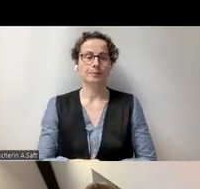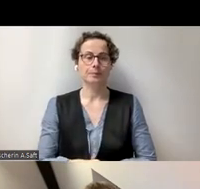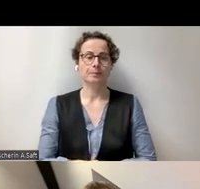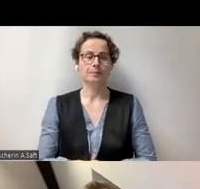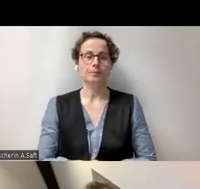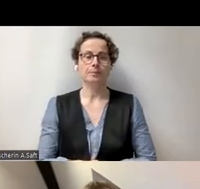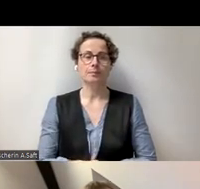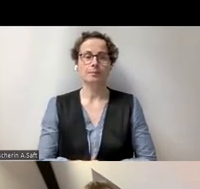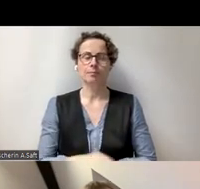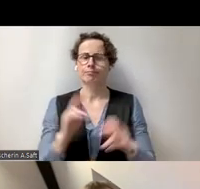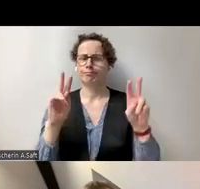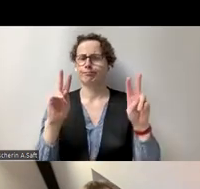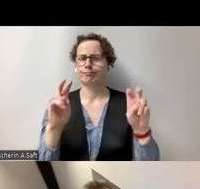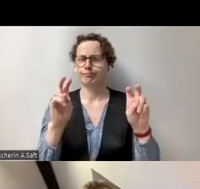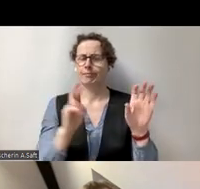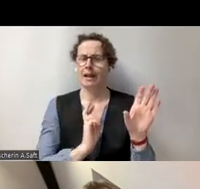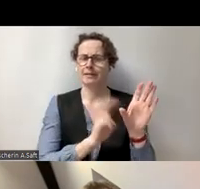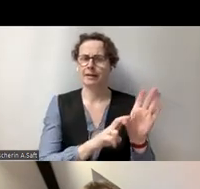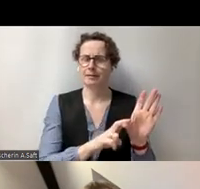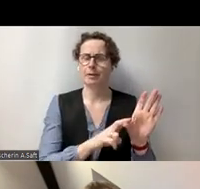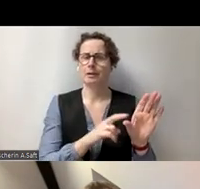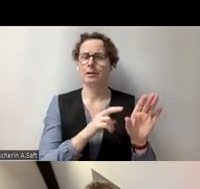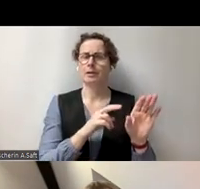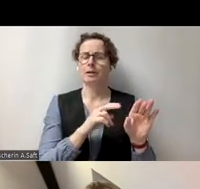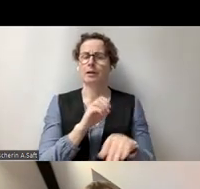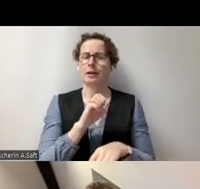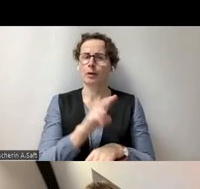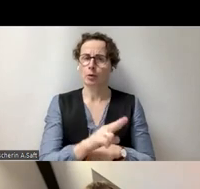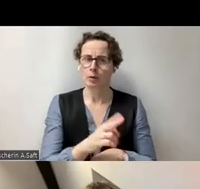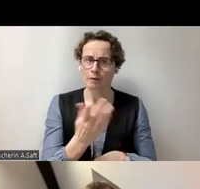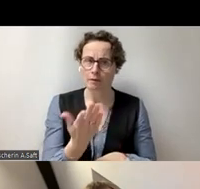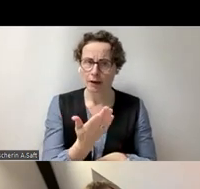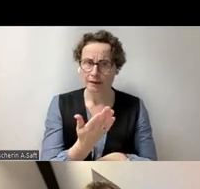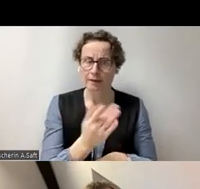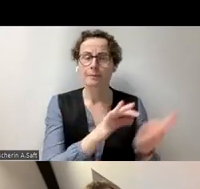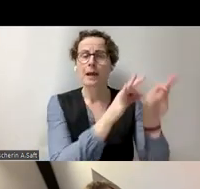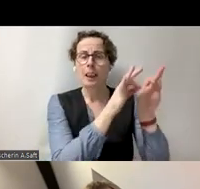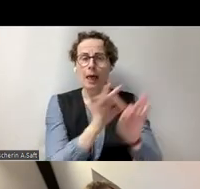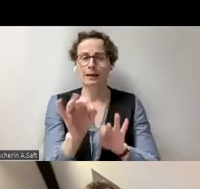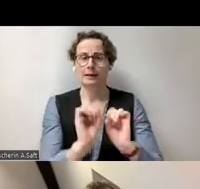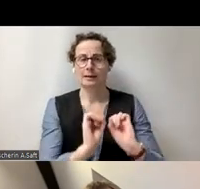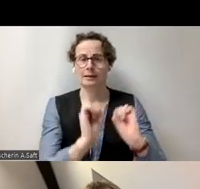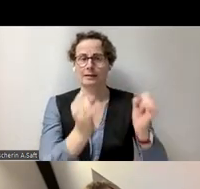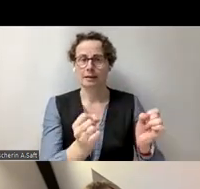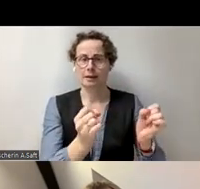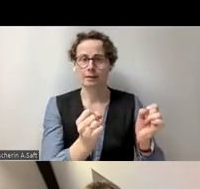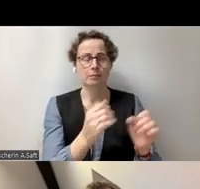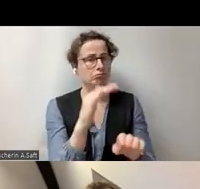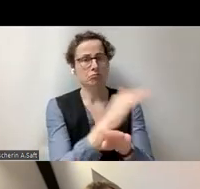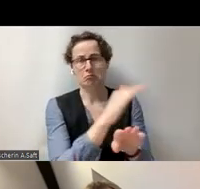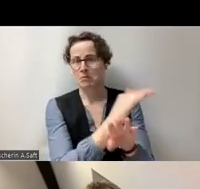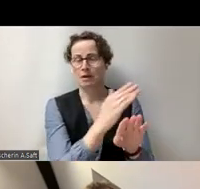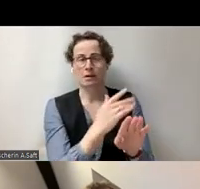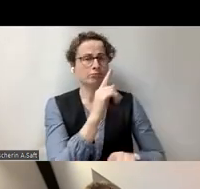So, insgesamt Accessible EU ist eine der Live-Initiativen, also es gibt viele von der Europäischen